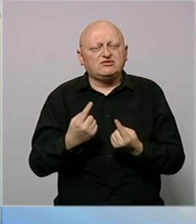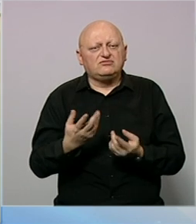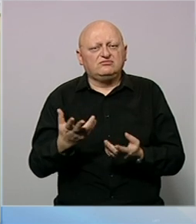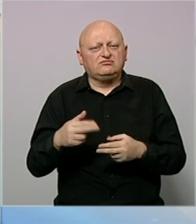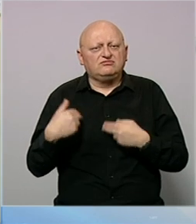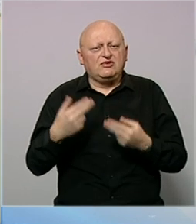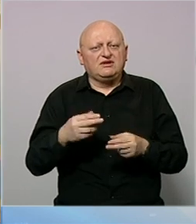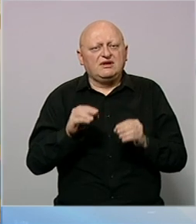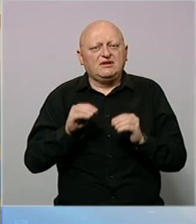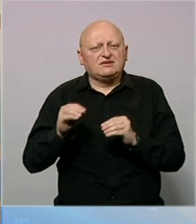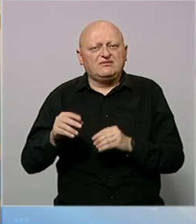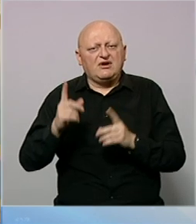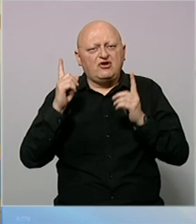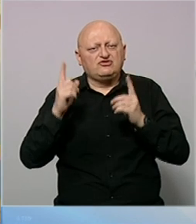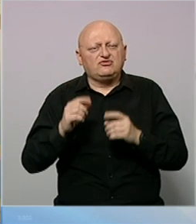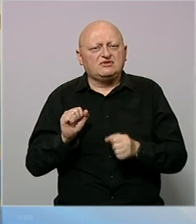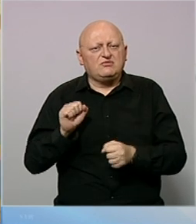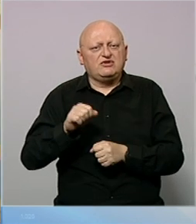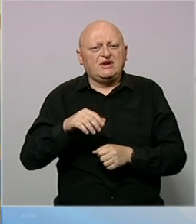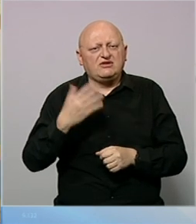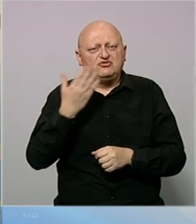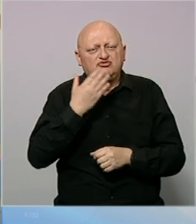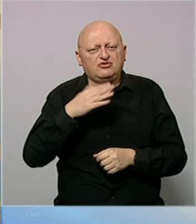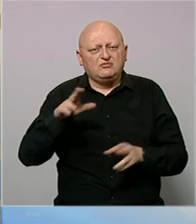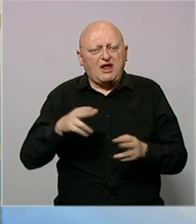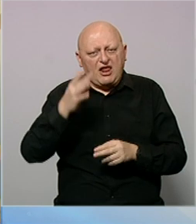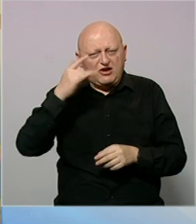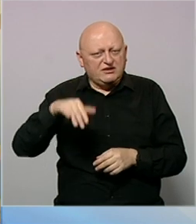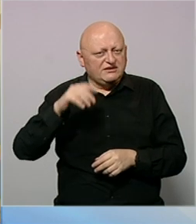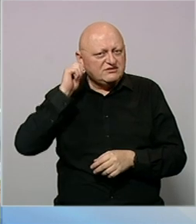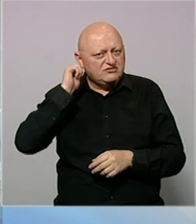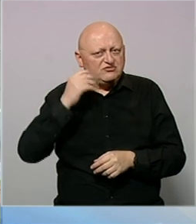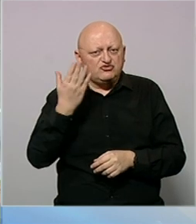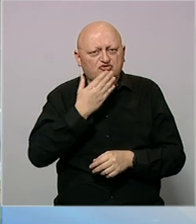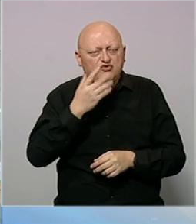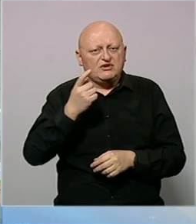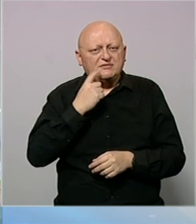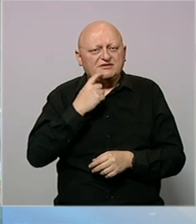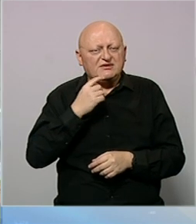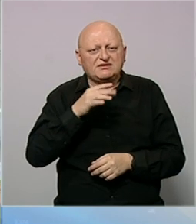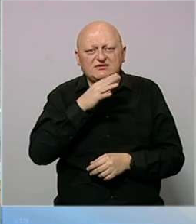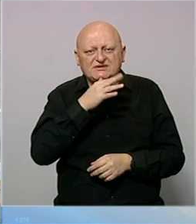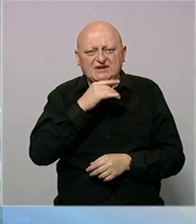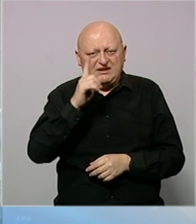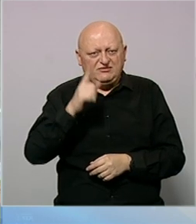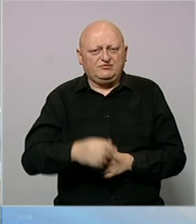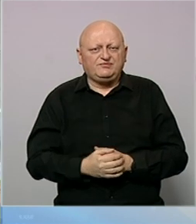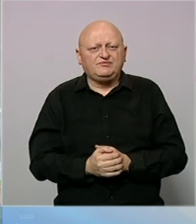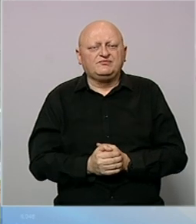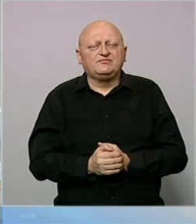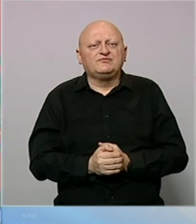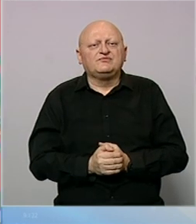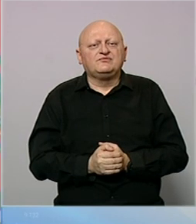situaciju povodom povratka nastavnika osuđenog za bludne radnje nad maloljetnicom u osnovnu školu Grbavica 1 u Sarajevu.